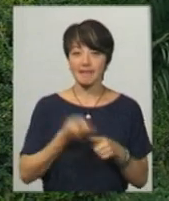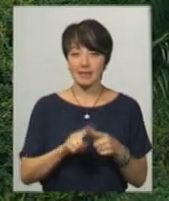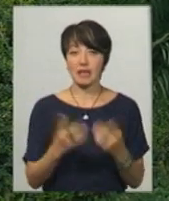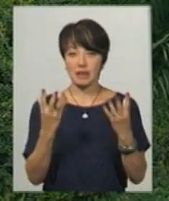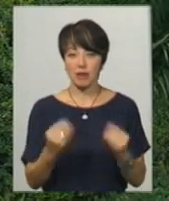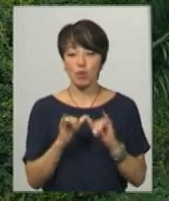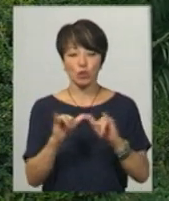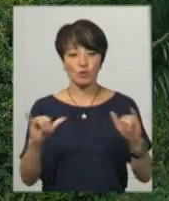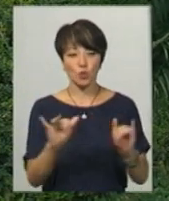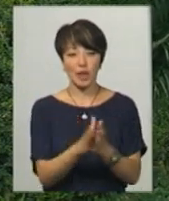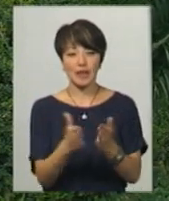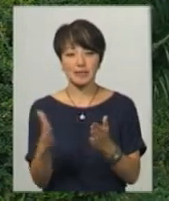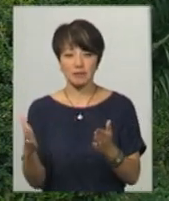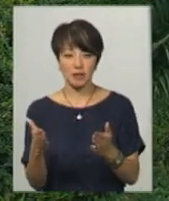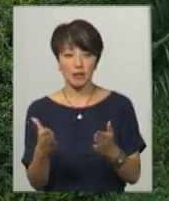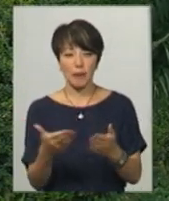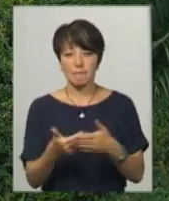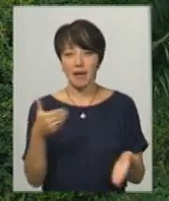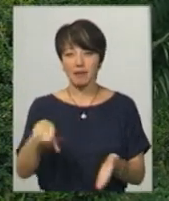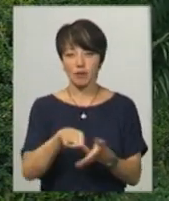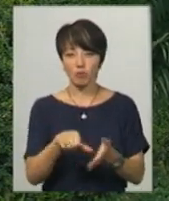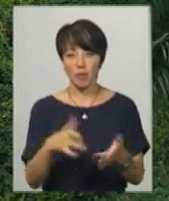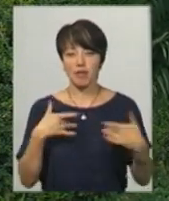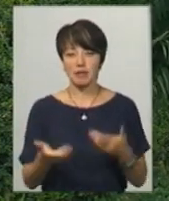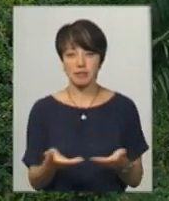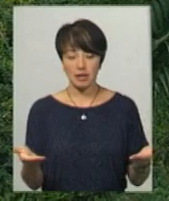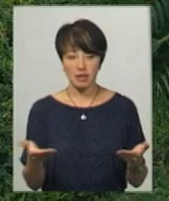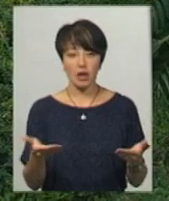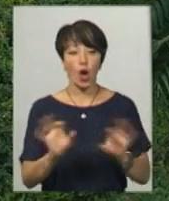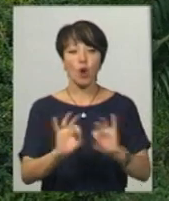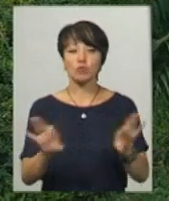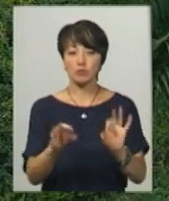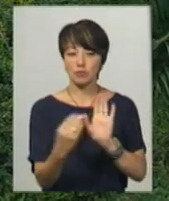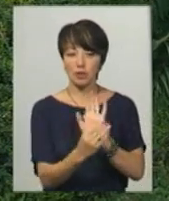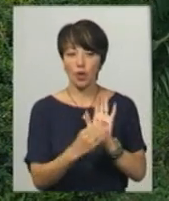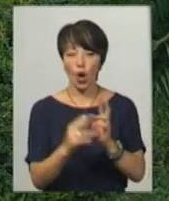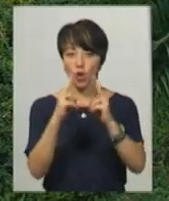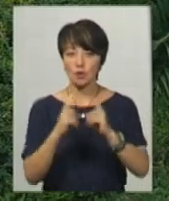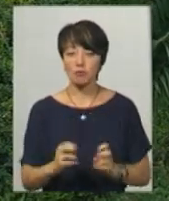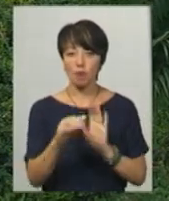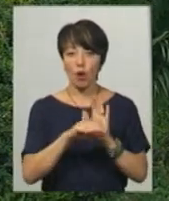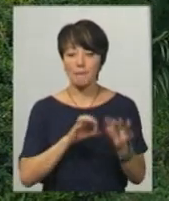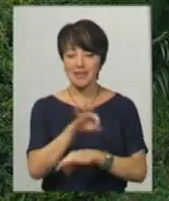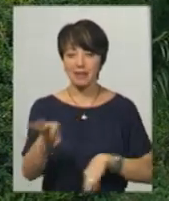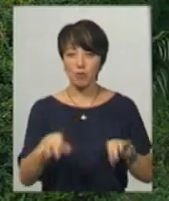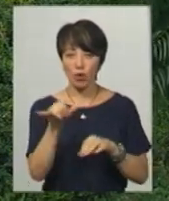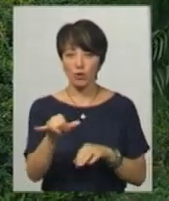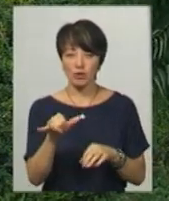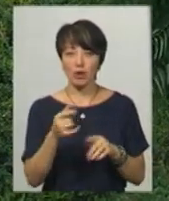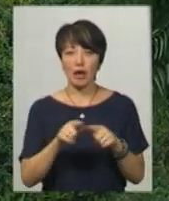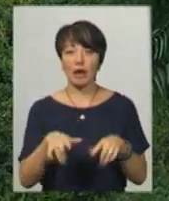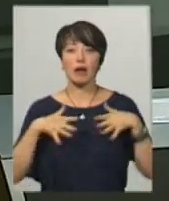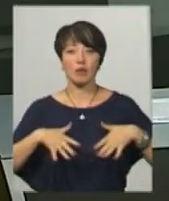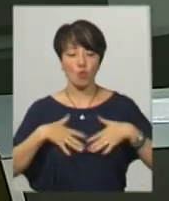день ми розповсюдили листівки перед його виступом на сцені, де розповідався про розслідування програми «Схема», про те, що він тримає в Криму бізнес.